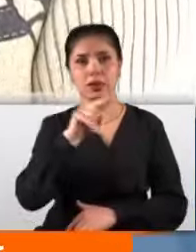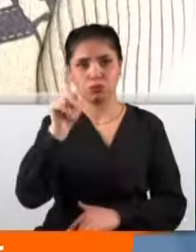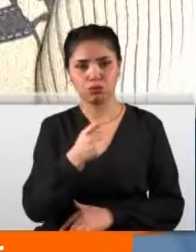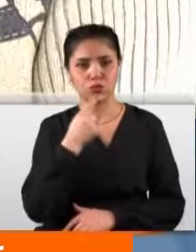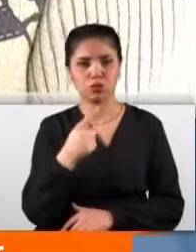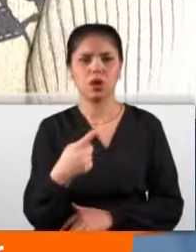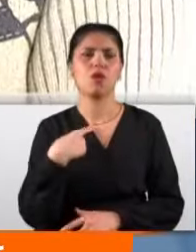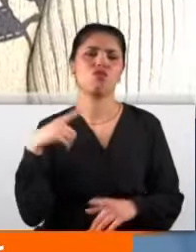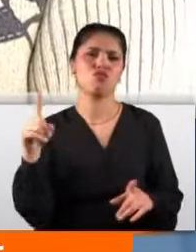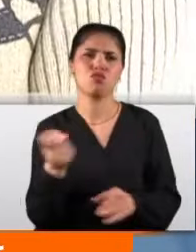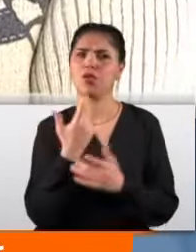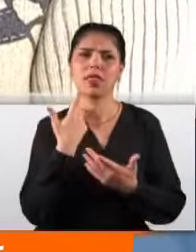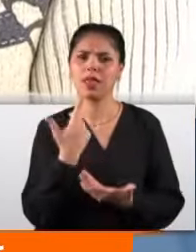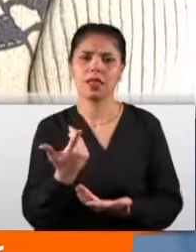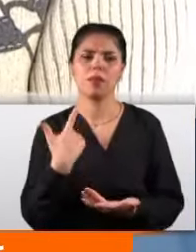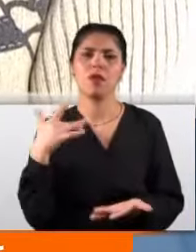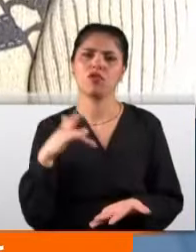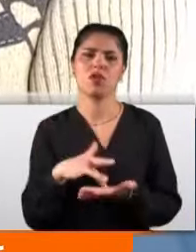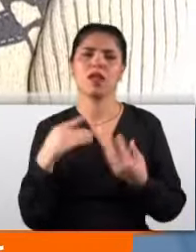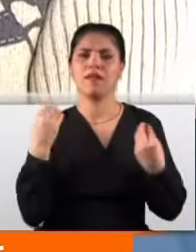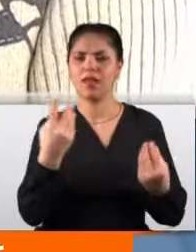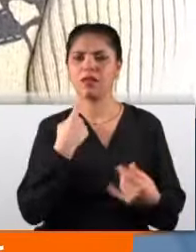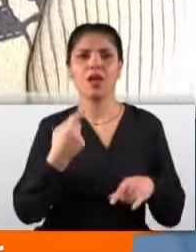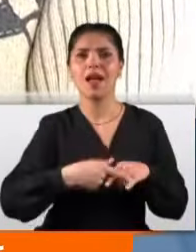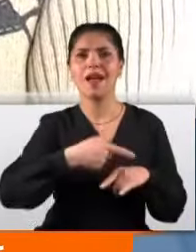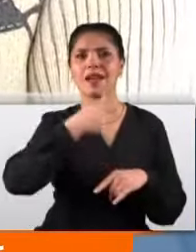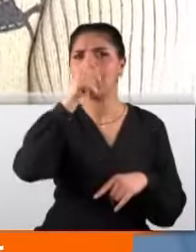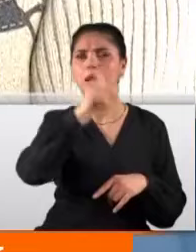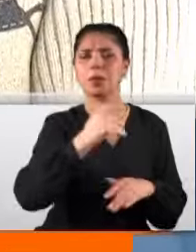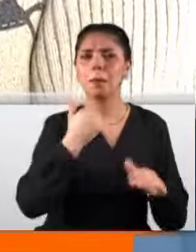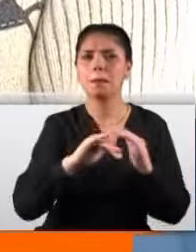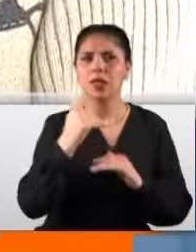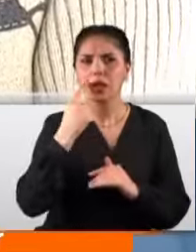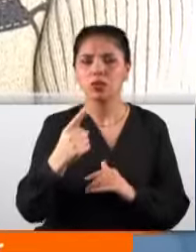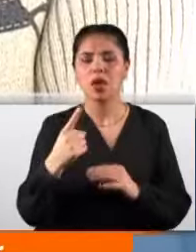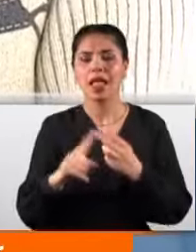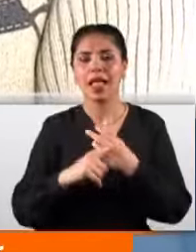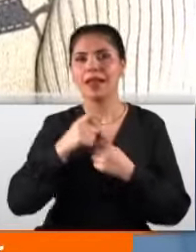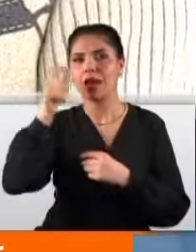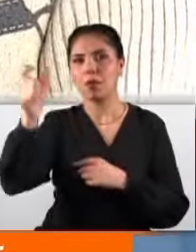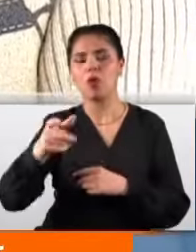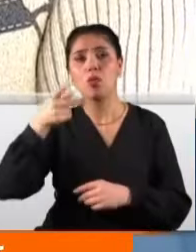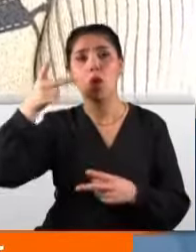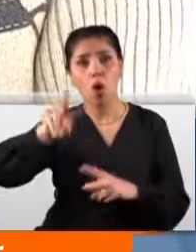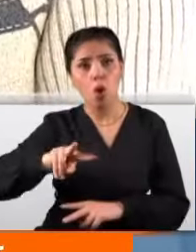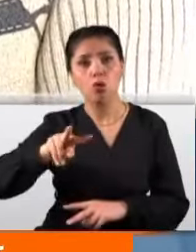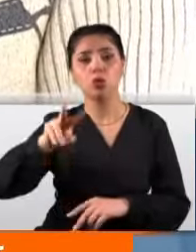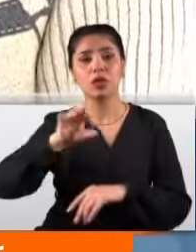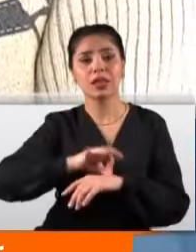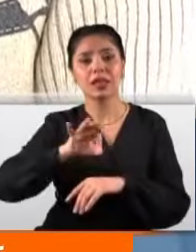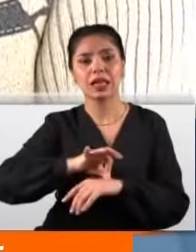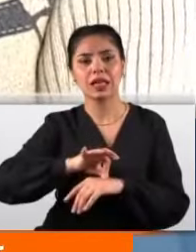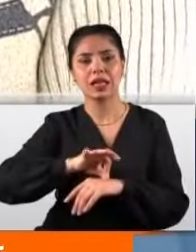aslında sizi bulacağım, yani cezanızı da vereceğim diyen Halil'in mesajını, Erdem'in öldürüldüğü sırada